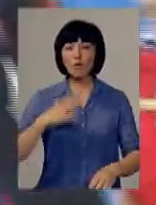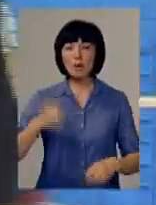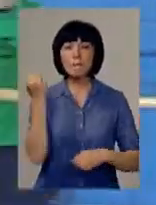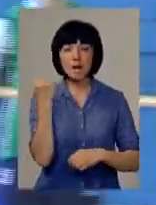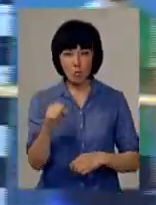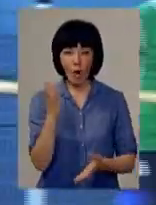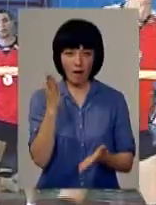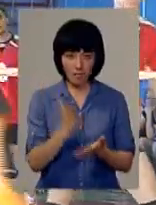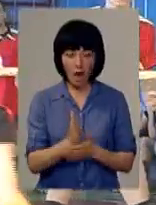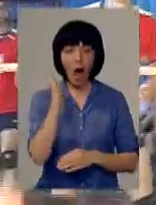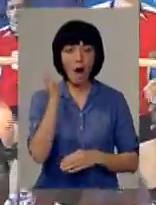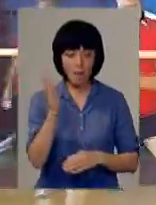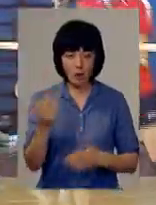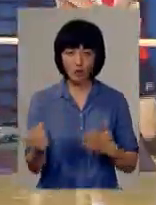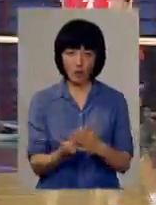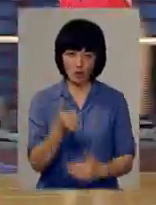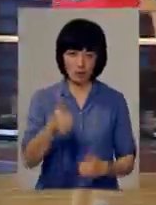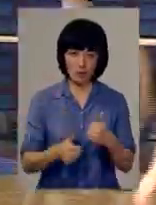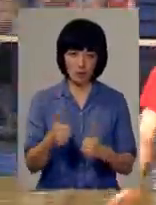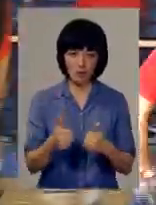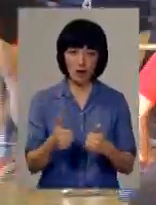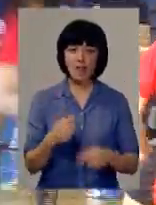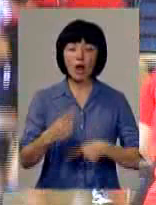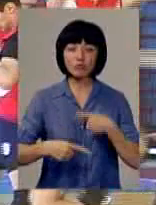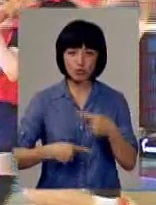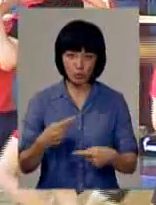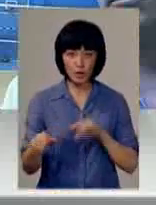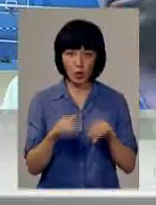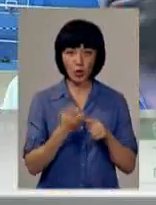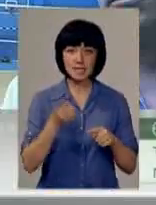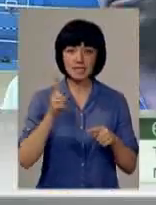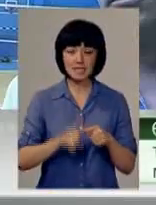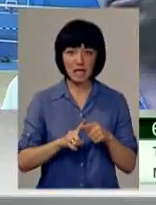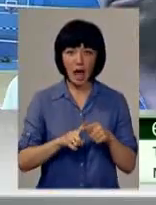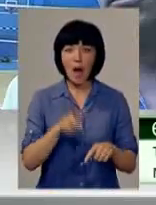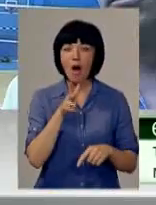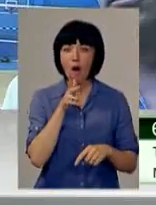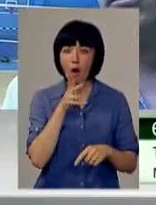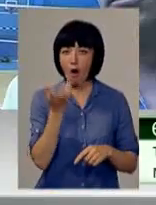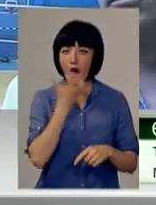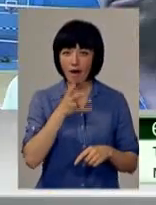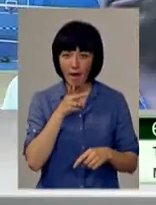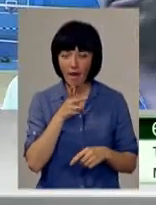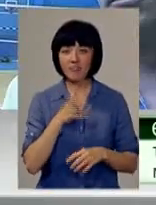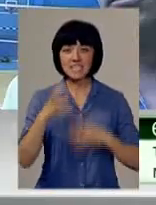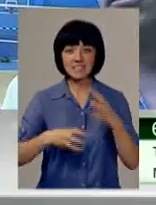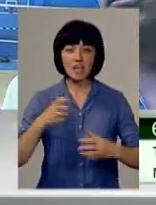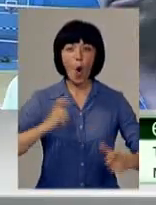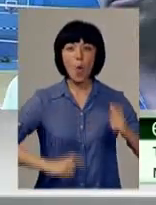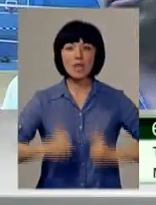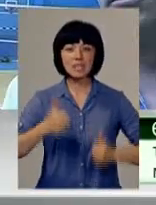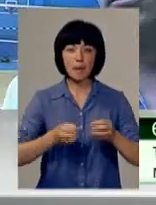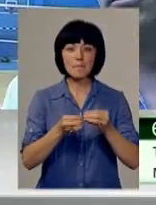перемога вже в кишені, а попереду – нові старти. Наступний крок – Південна Корея, Всесвітній універсіаді. Буквально